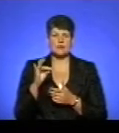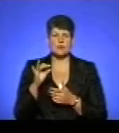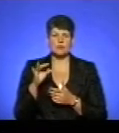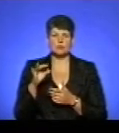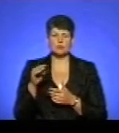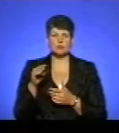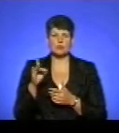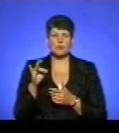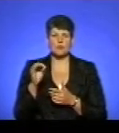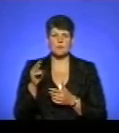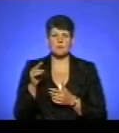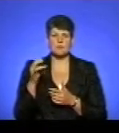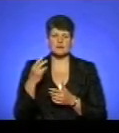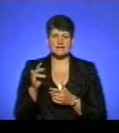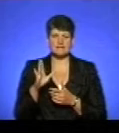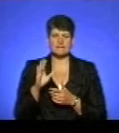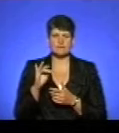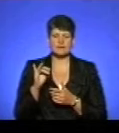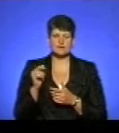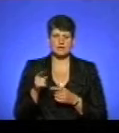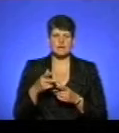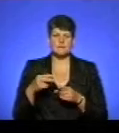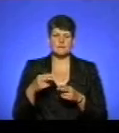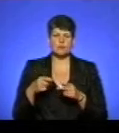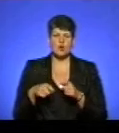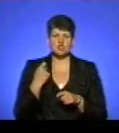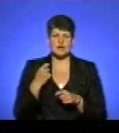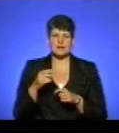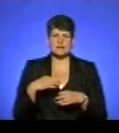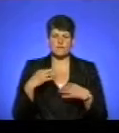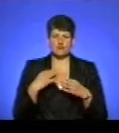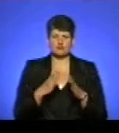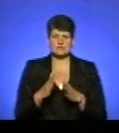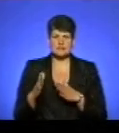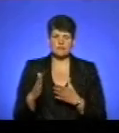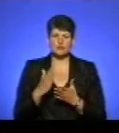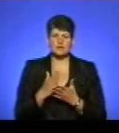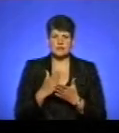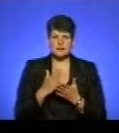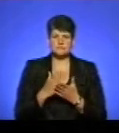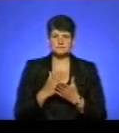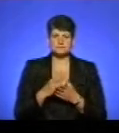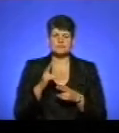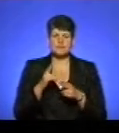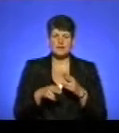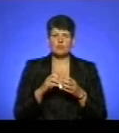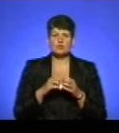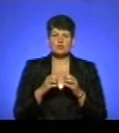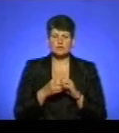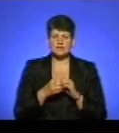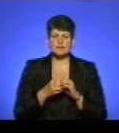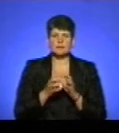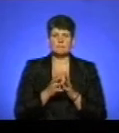центральну нервову систему і в кінцевому результаті